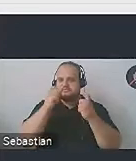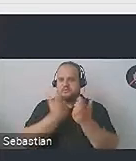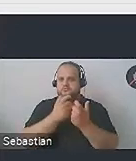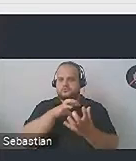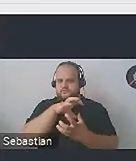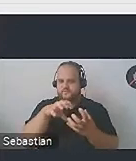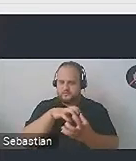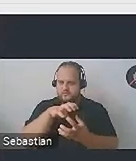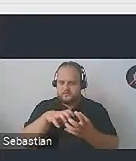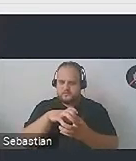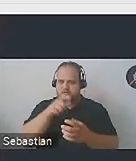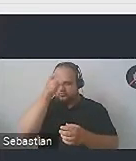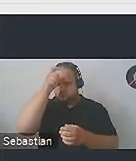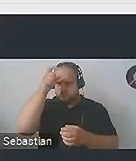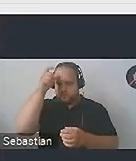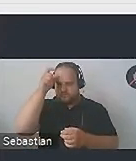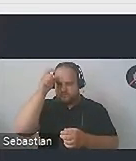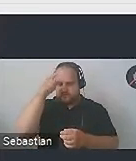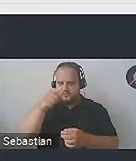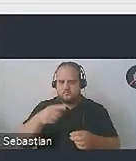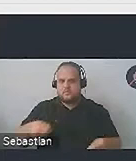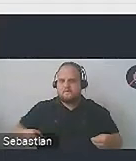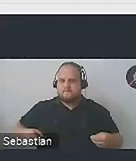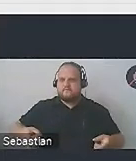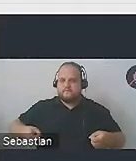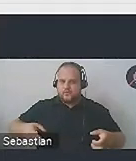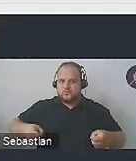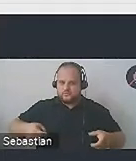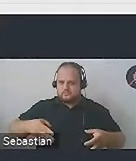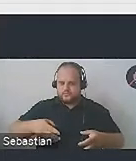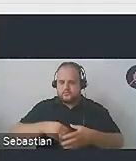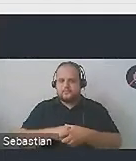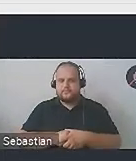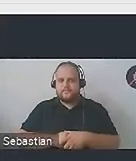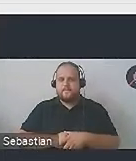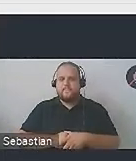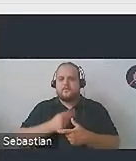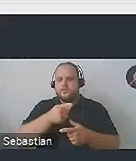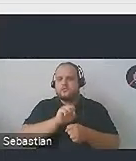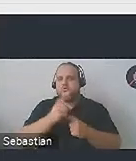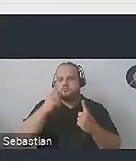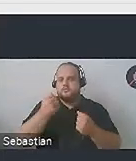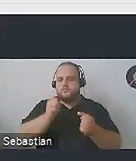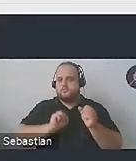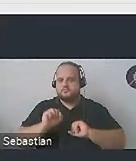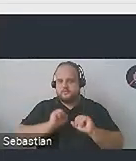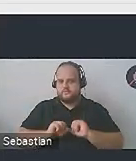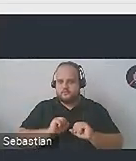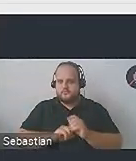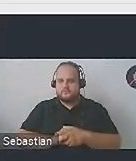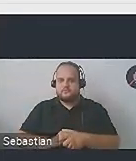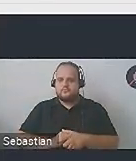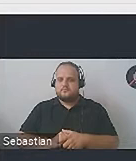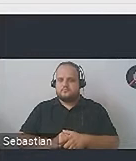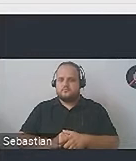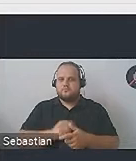Ten tutaj taki człowieczek na wózku inwalidzkim, który przedstawia osobę z niepełnosprawnością. I to jest pojęcie, szczerze